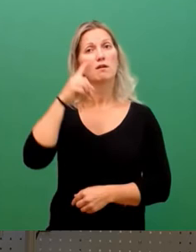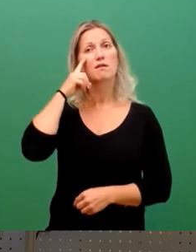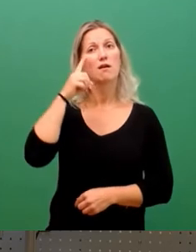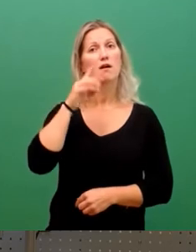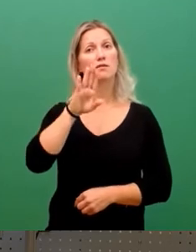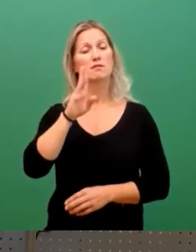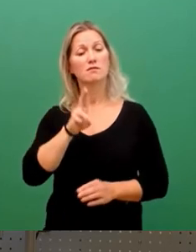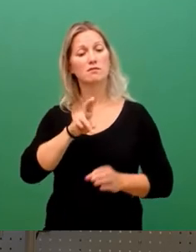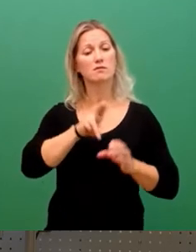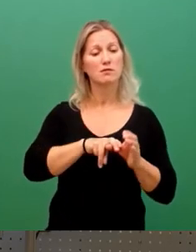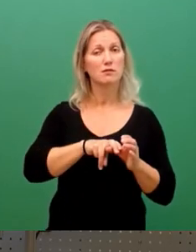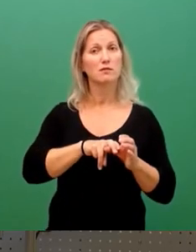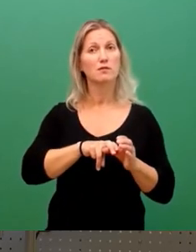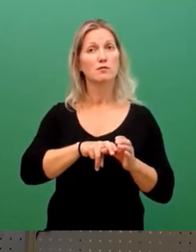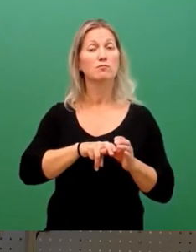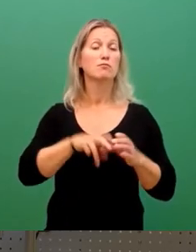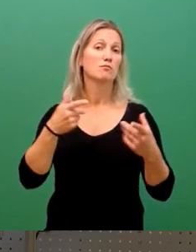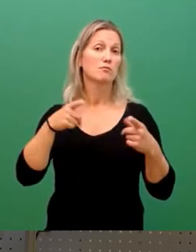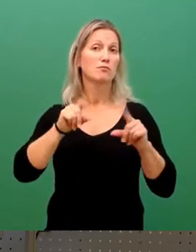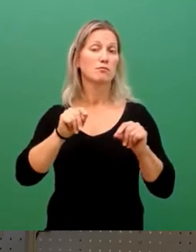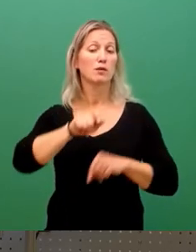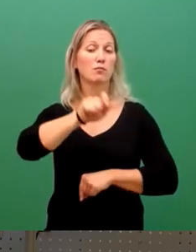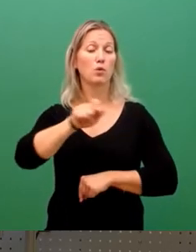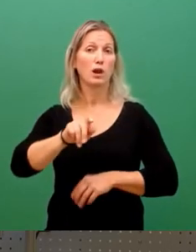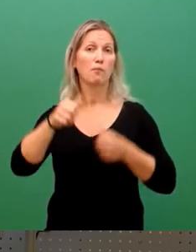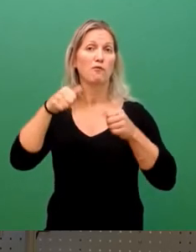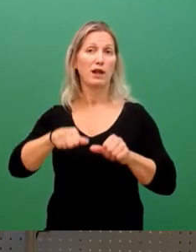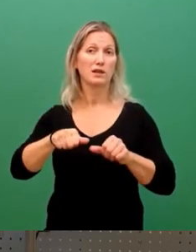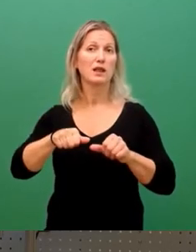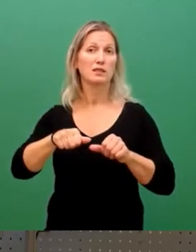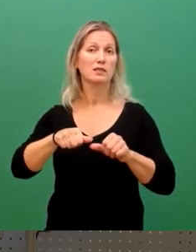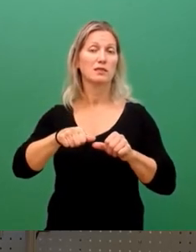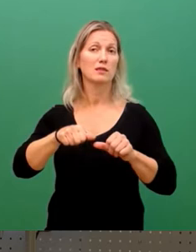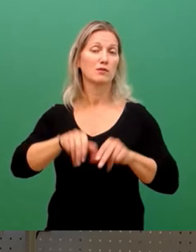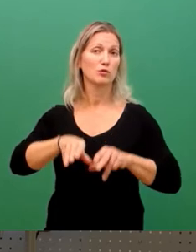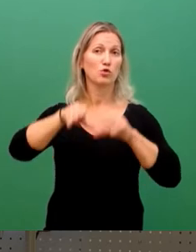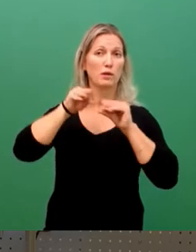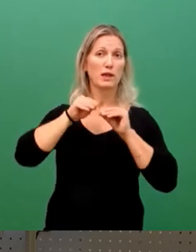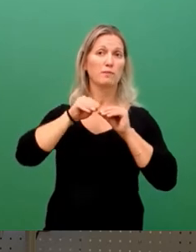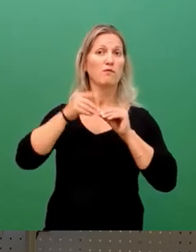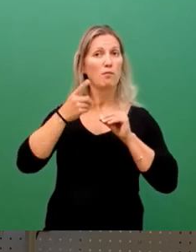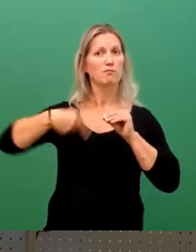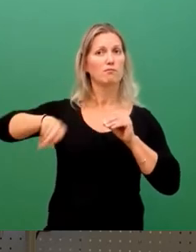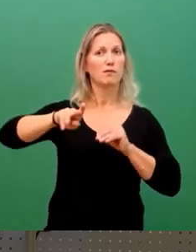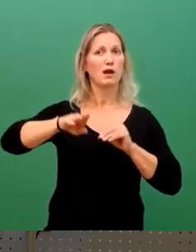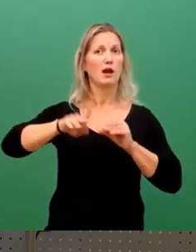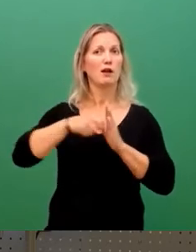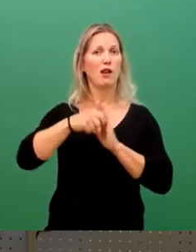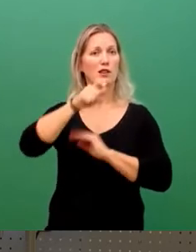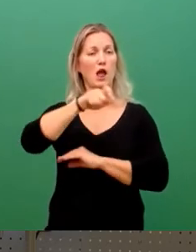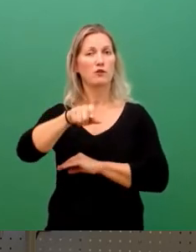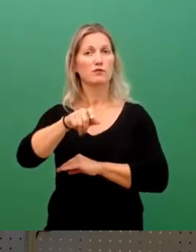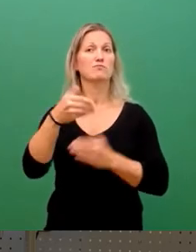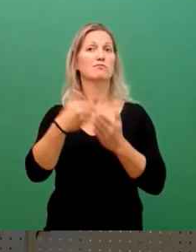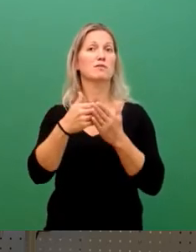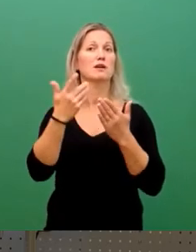dann unsere bürgerlichen Pflichten als gewählter Vertreter wahrnehmen. Eine Verpflichtungsformel von mir